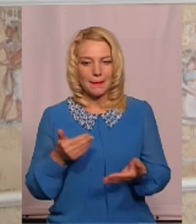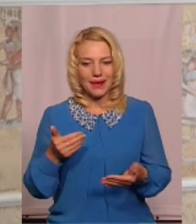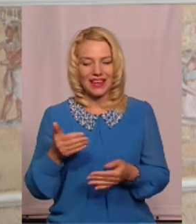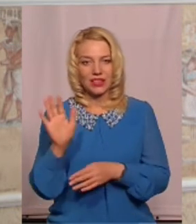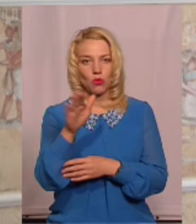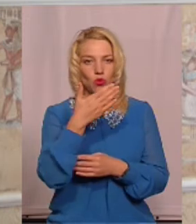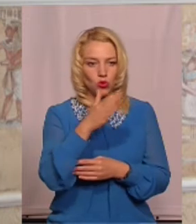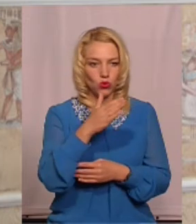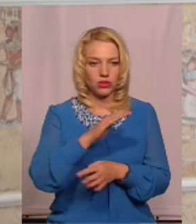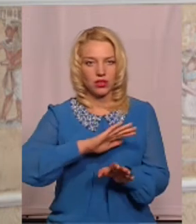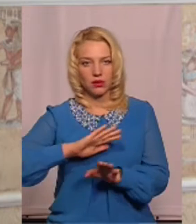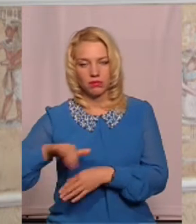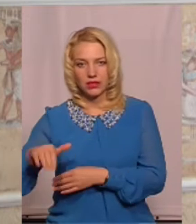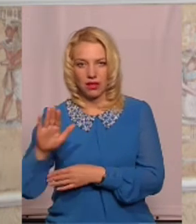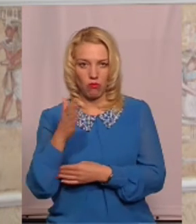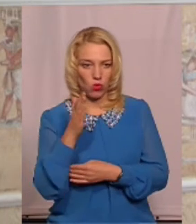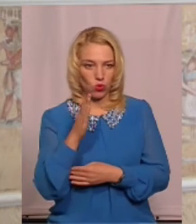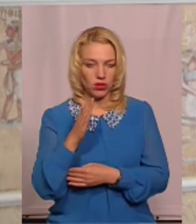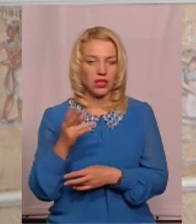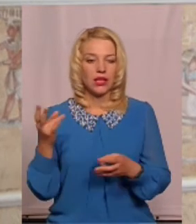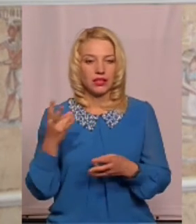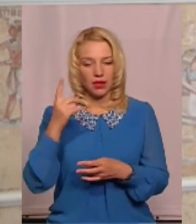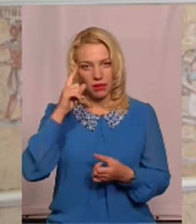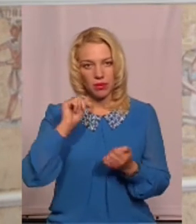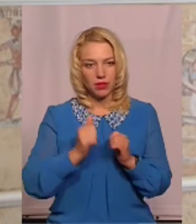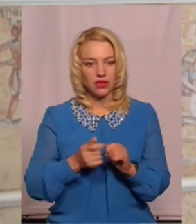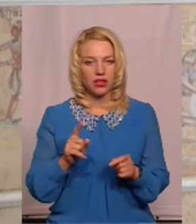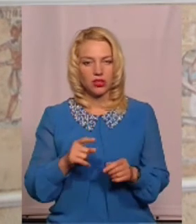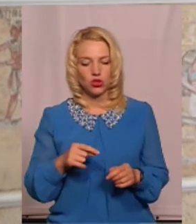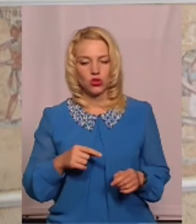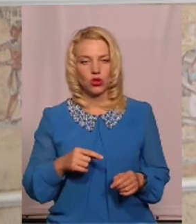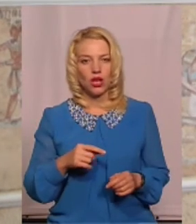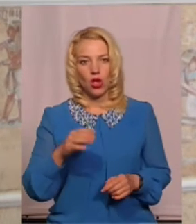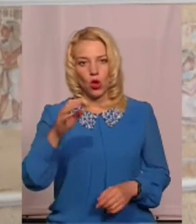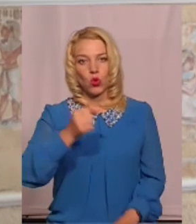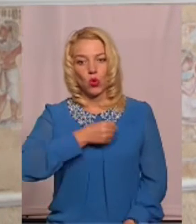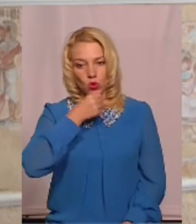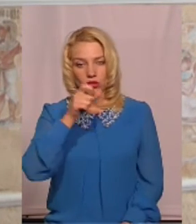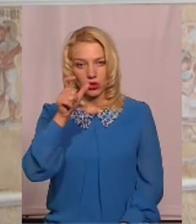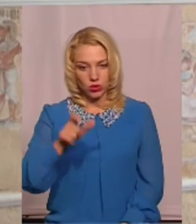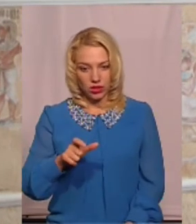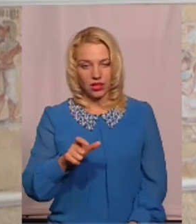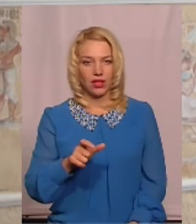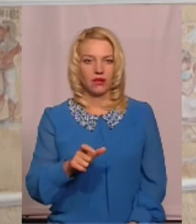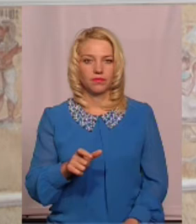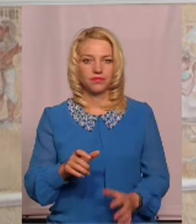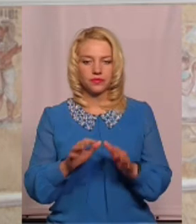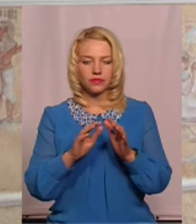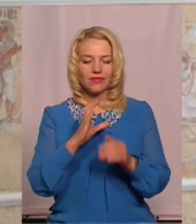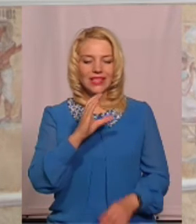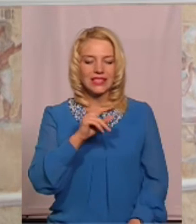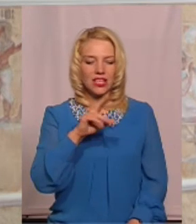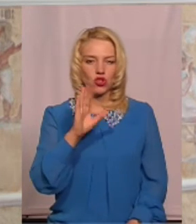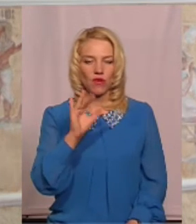після прогулянки слід пам'ятати, що сечовий міхур дорослий людини вміщує до трьох